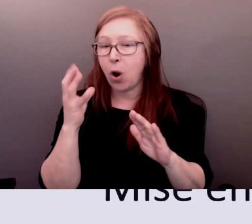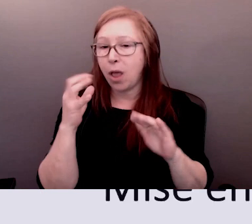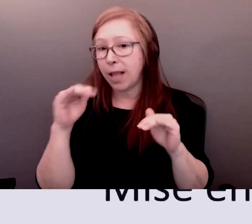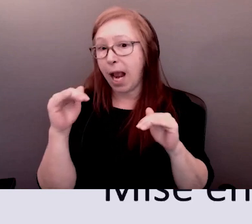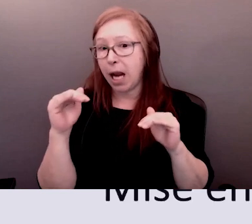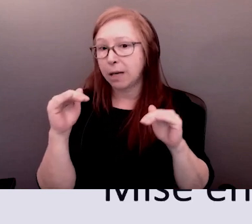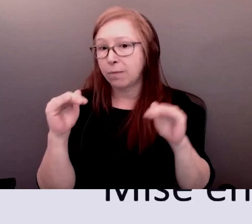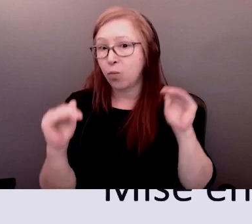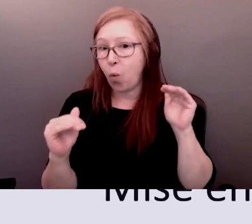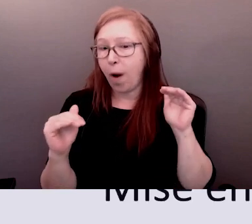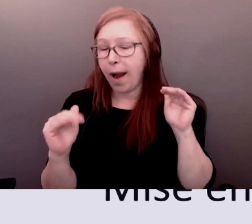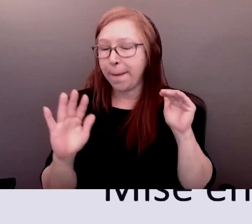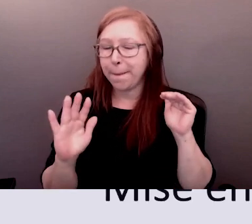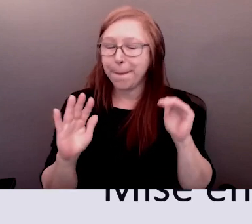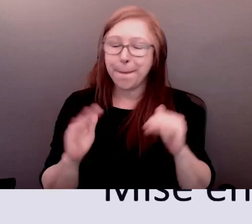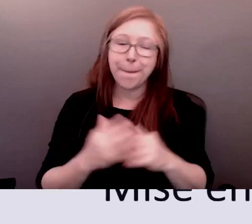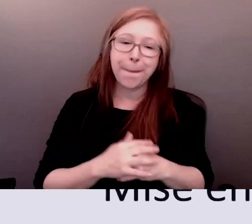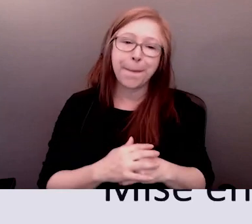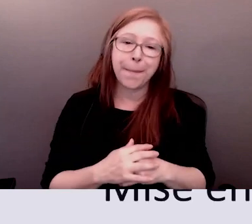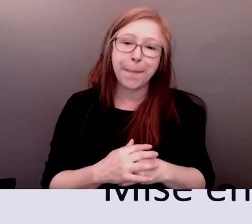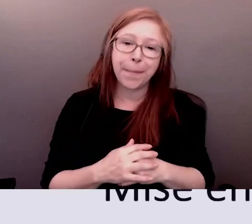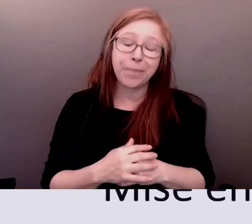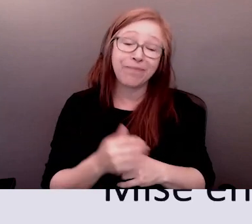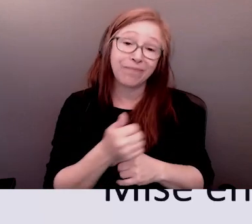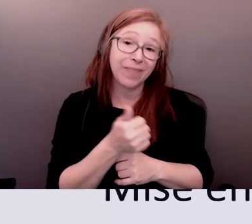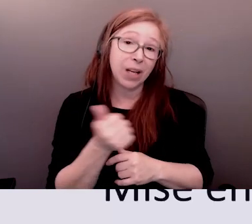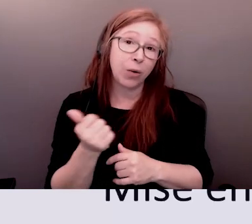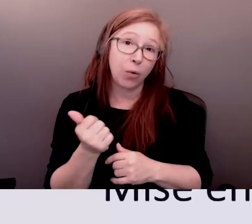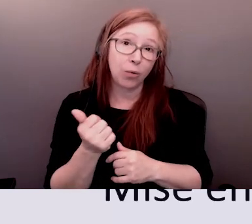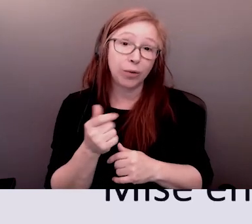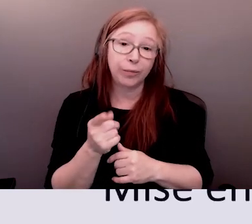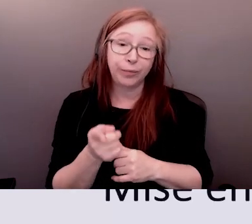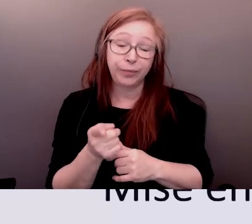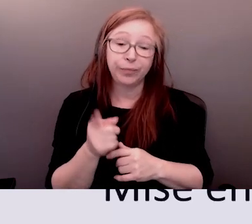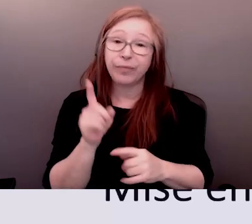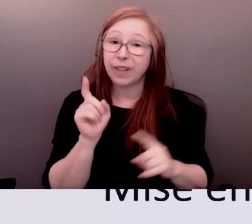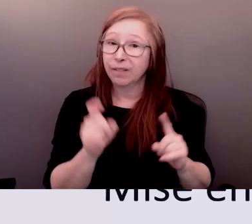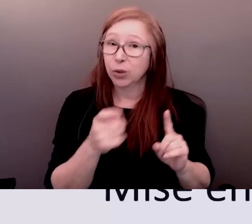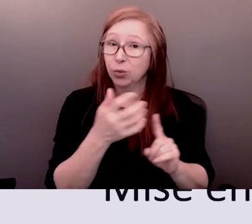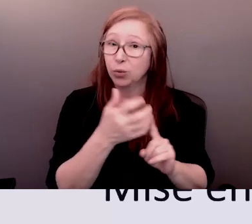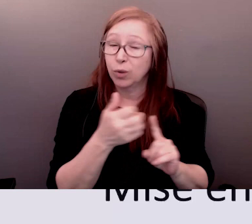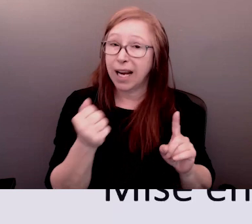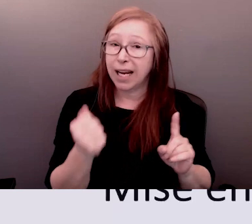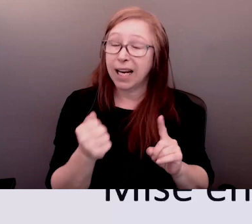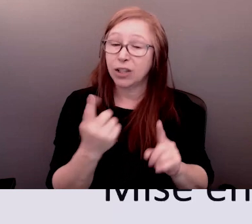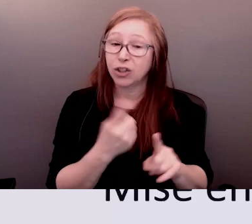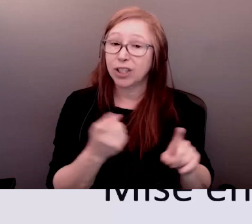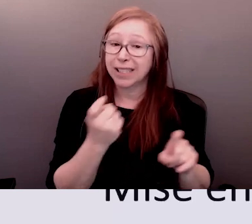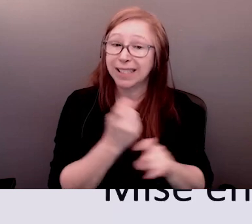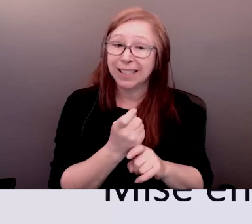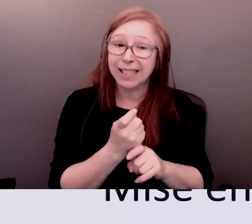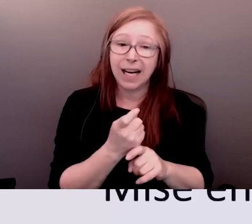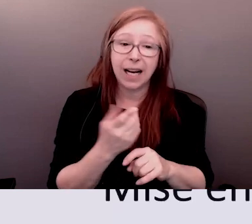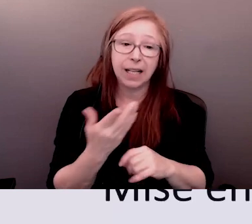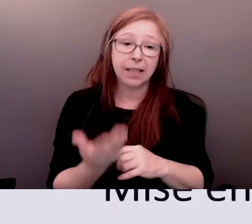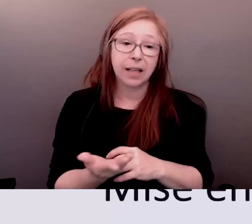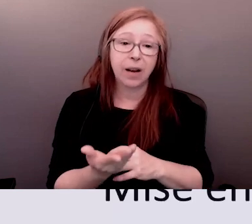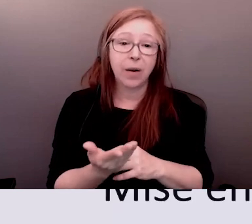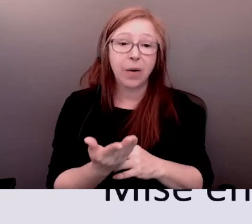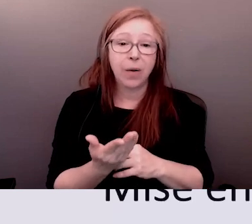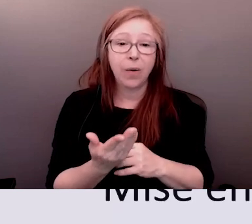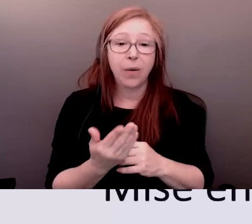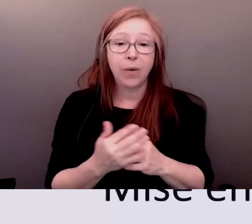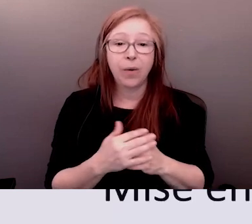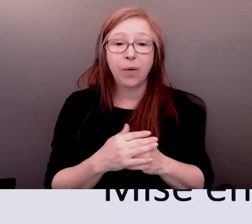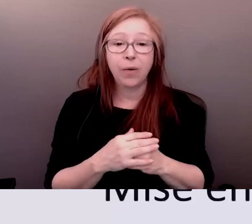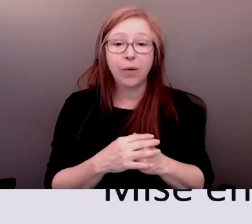ici encore une fois on peut changer pour dire que nous reconnaissons que de telles recommandations comme de telles sont